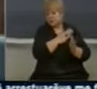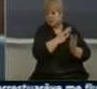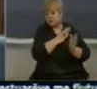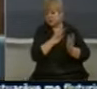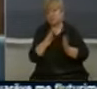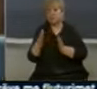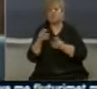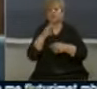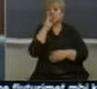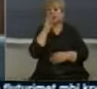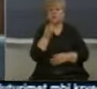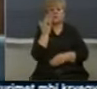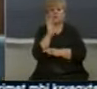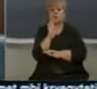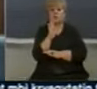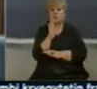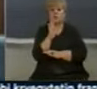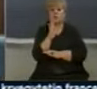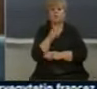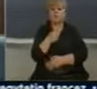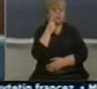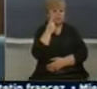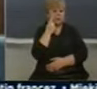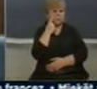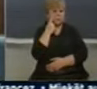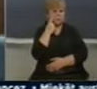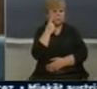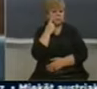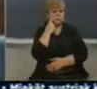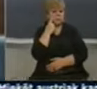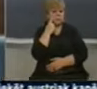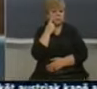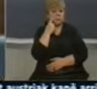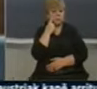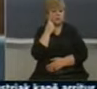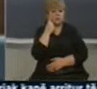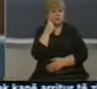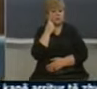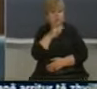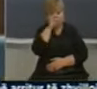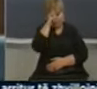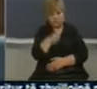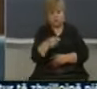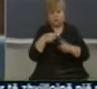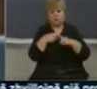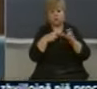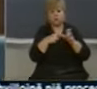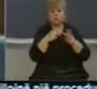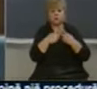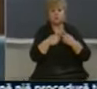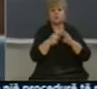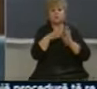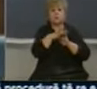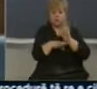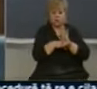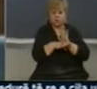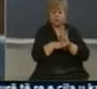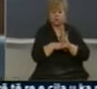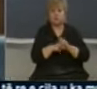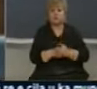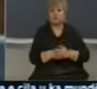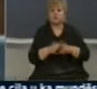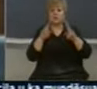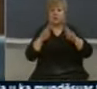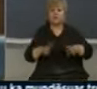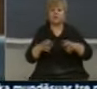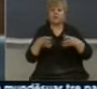fundi prej që unë jam deputet, jam përpjekje të vazhdushme që tentoj të respektohet kushtetuta, ligjë për të drejtet e intereset e